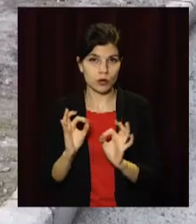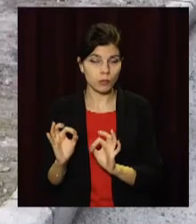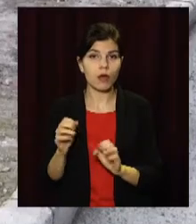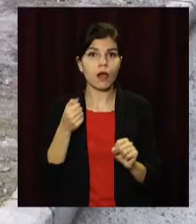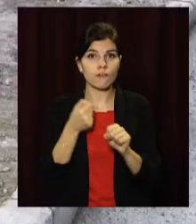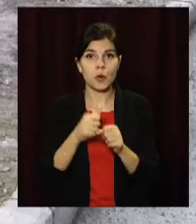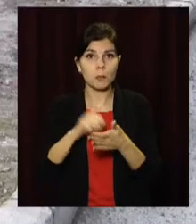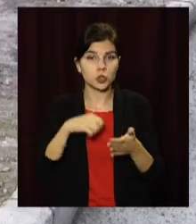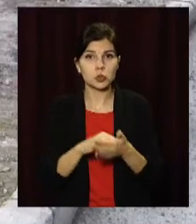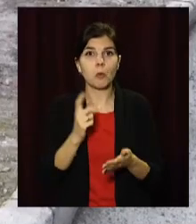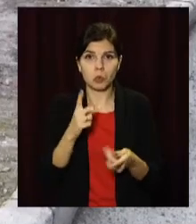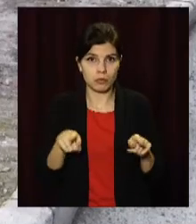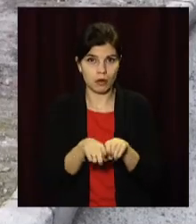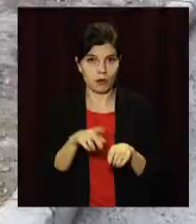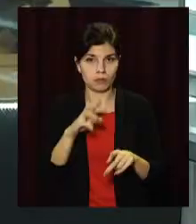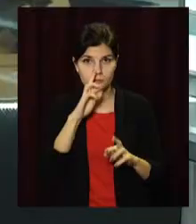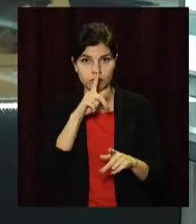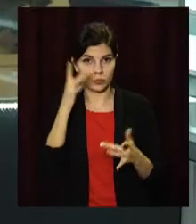ДТП з'ясовують правоохоронці.